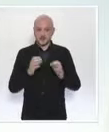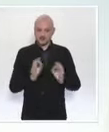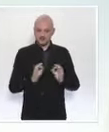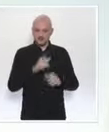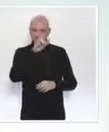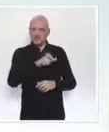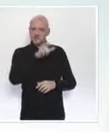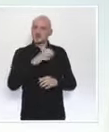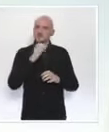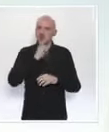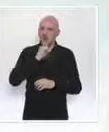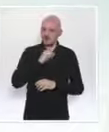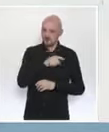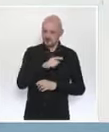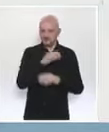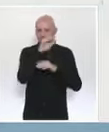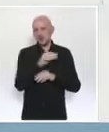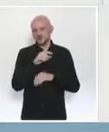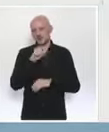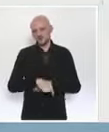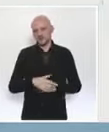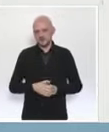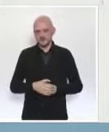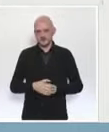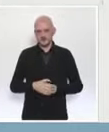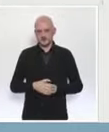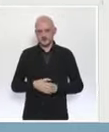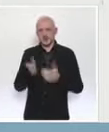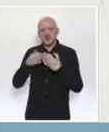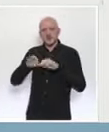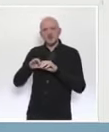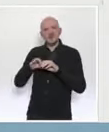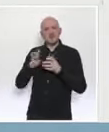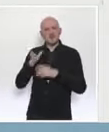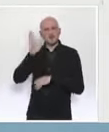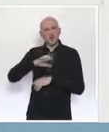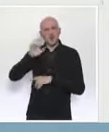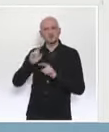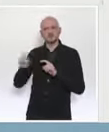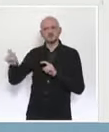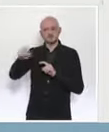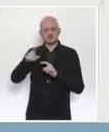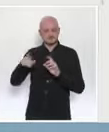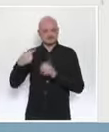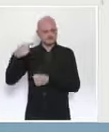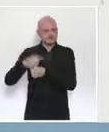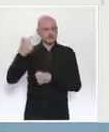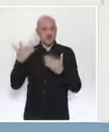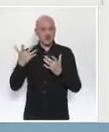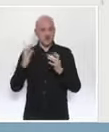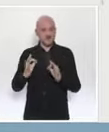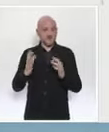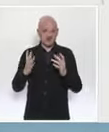voisins européens ont fixé un nombre maximum de convives à réunir pour ces réveillons, allant de